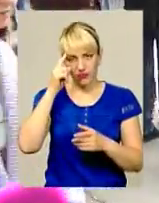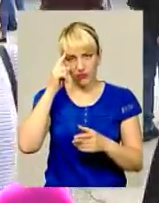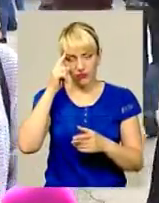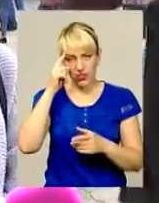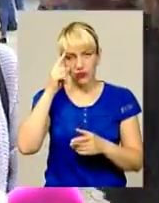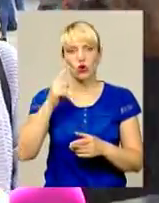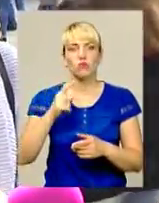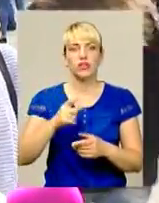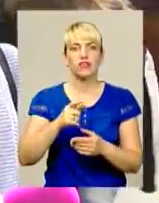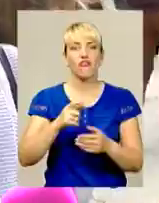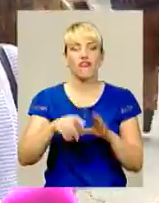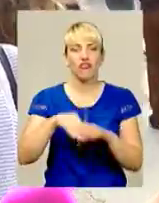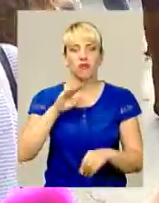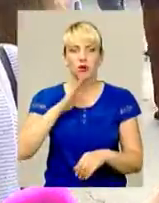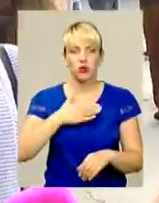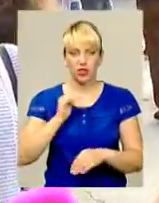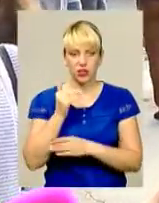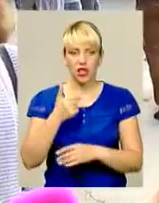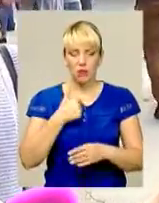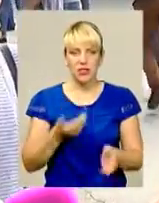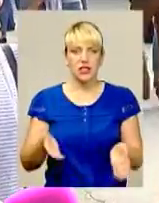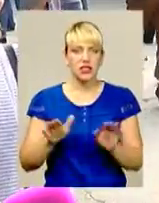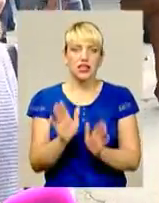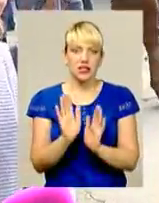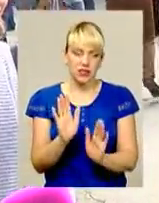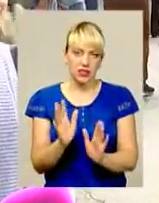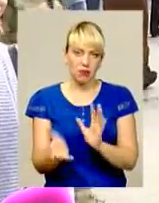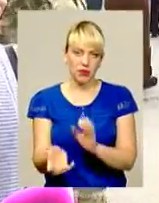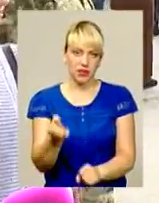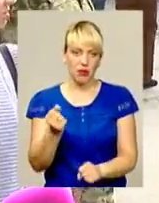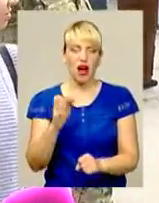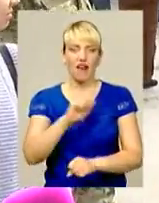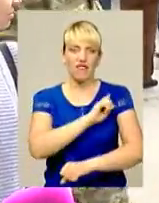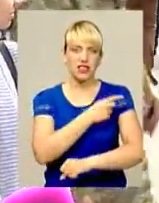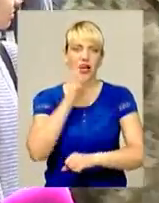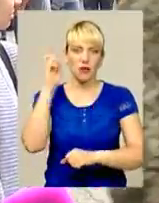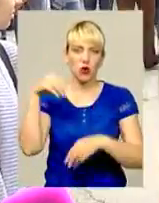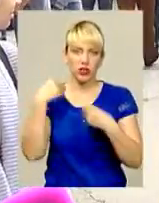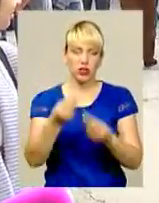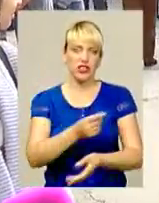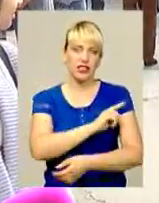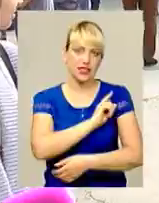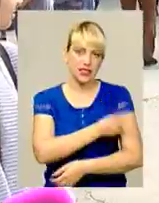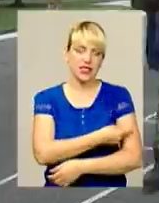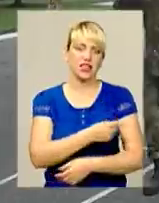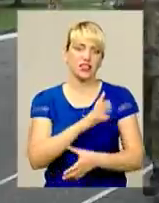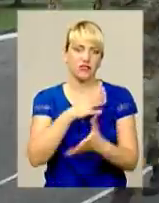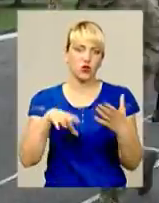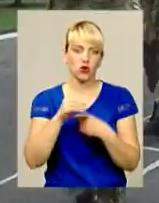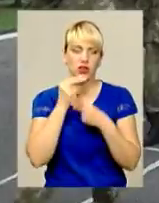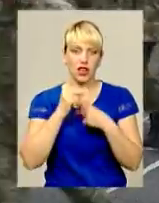І нам залишається тільки підтримувати морально, а фізично. Хай Бог дає йому сили, наснаги і всього найкращого.